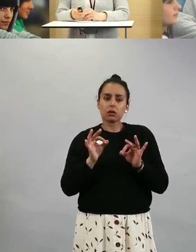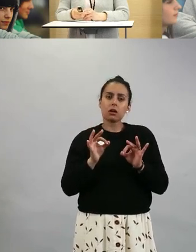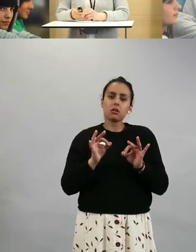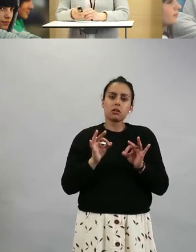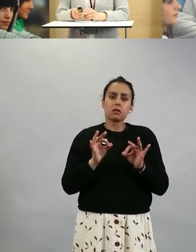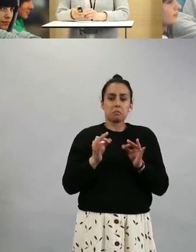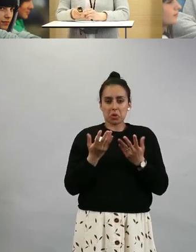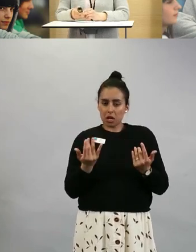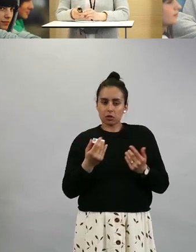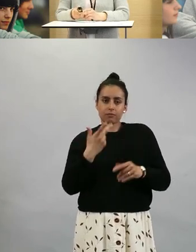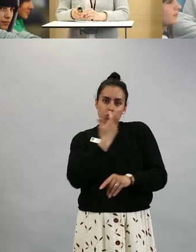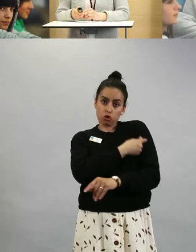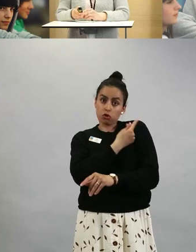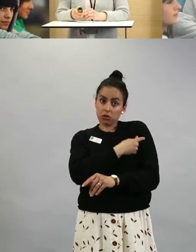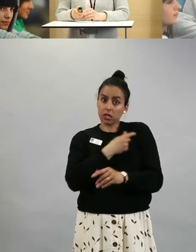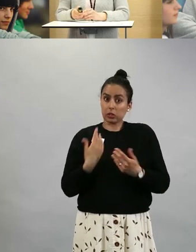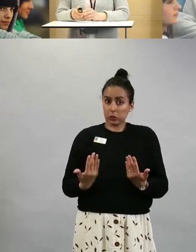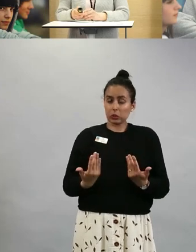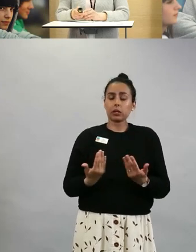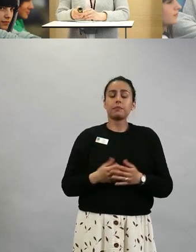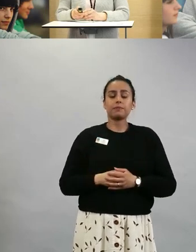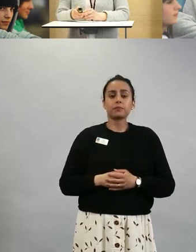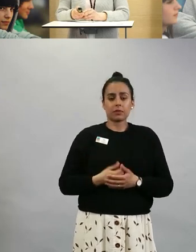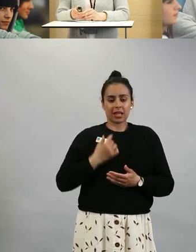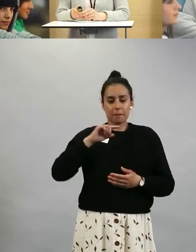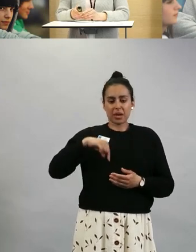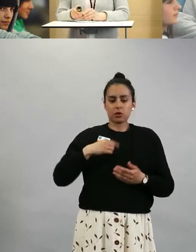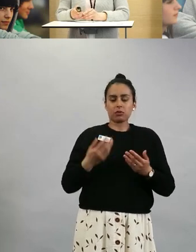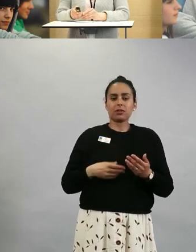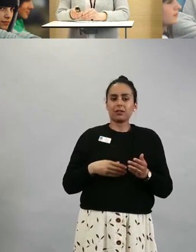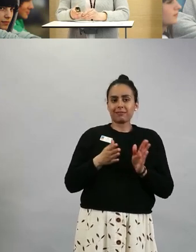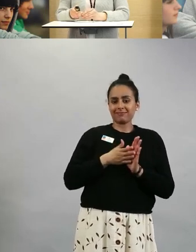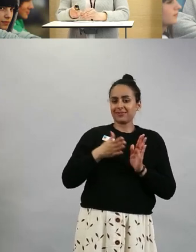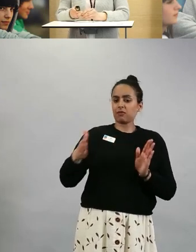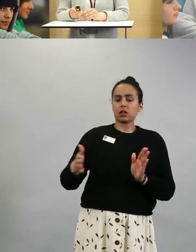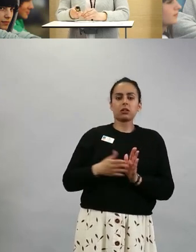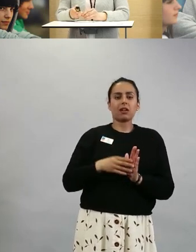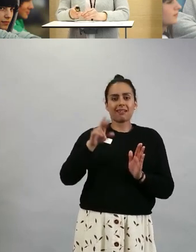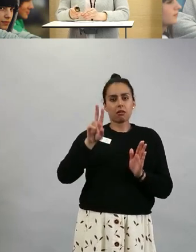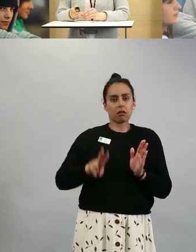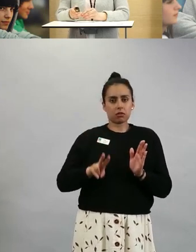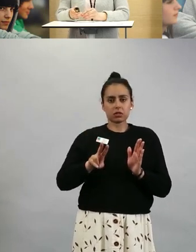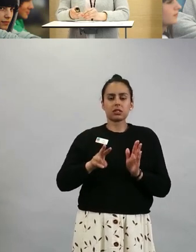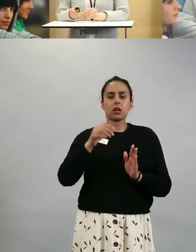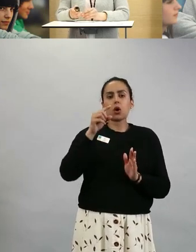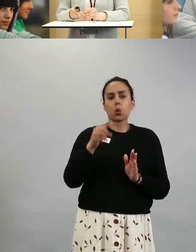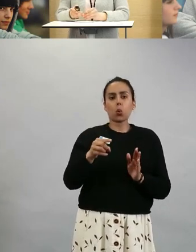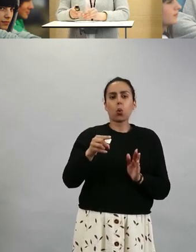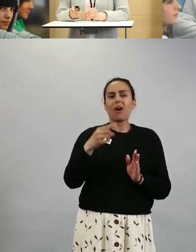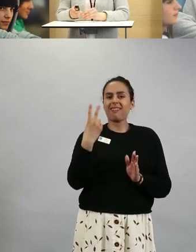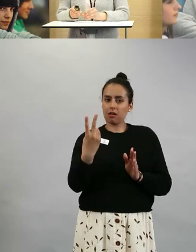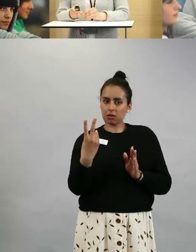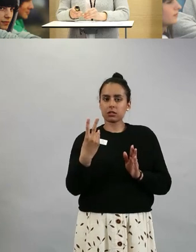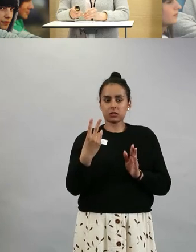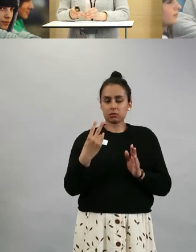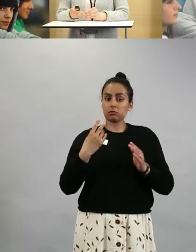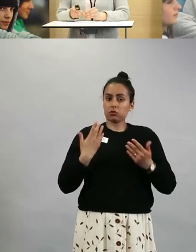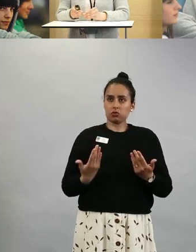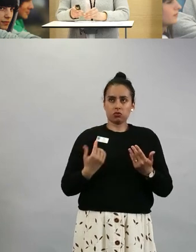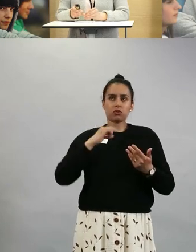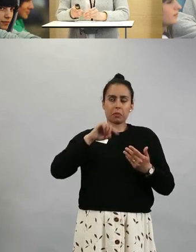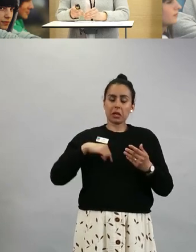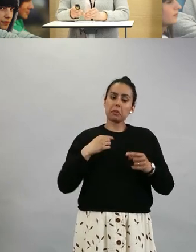puhutaan. Ja nythän me ollaan tuossa kvartaali kakkosessa, eli Q2. Ja nähdään, että meillä on tämmöinen